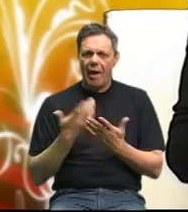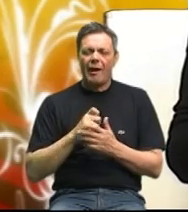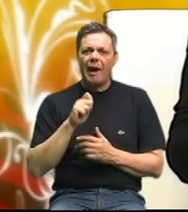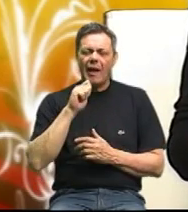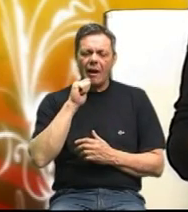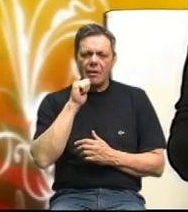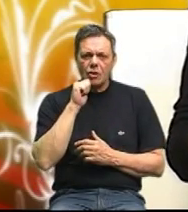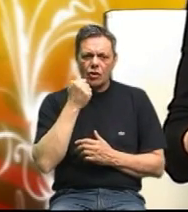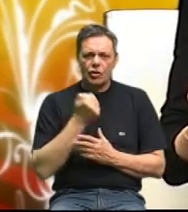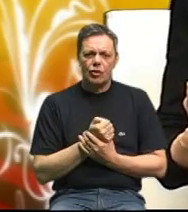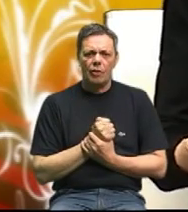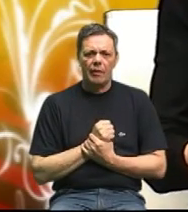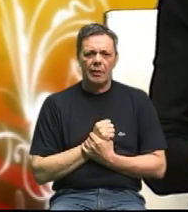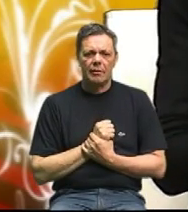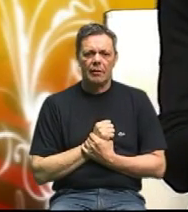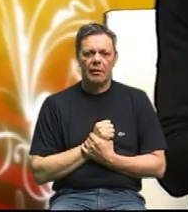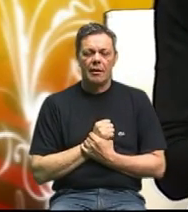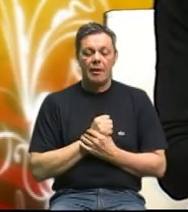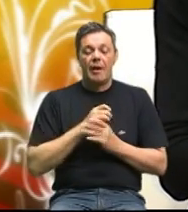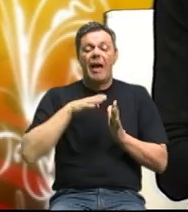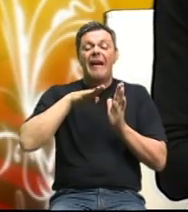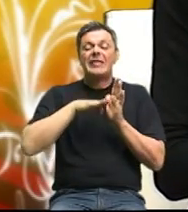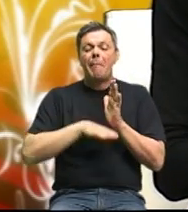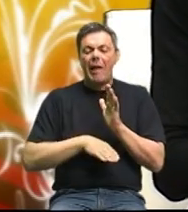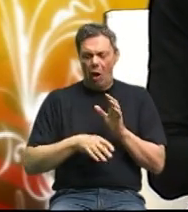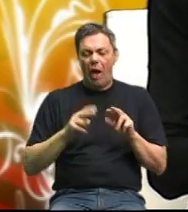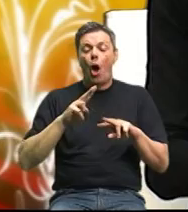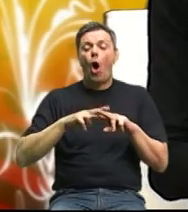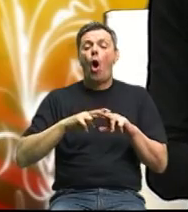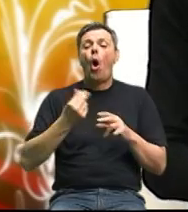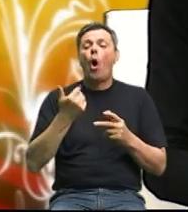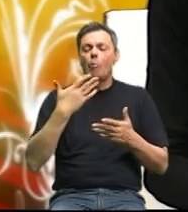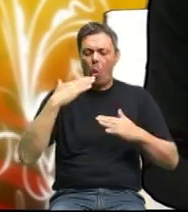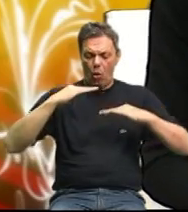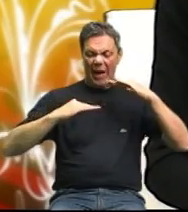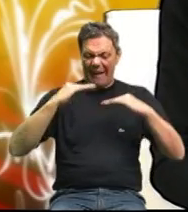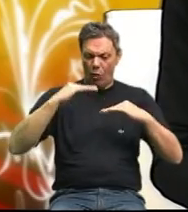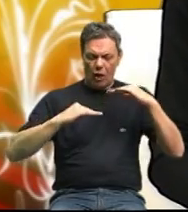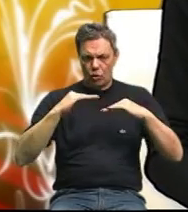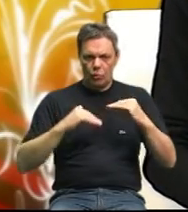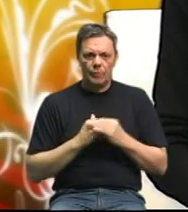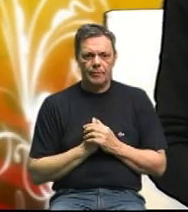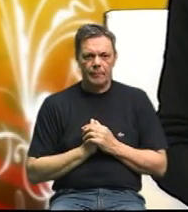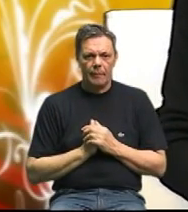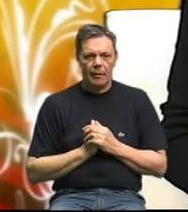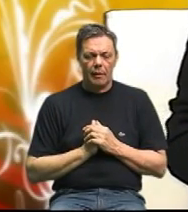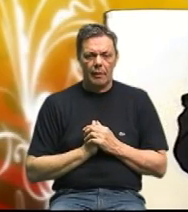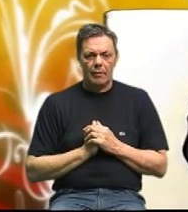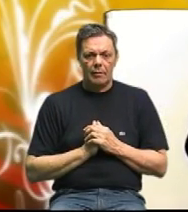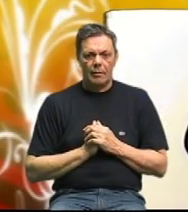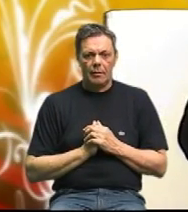čovjek smanjuje hormonalnu... Ravnotežu. Kad se narušava. Da.